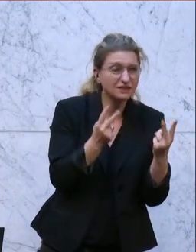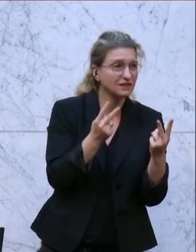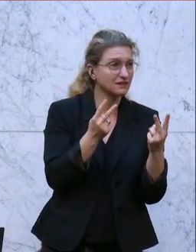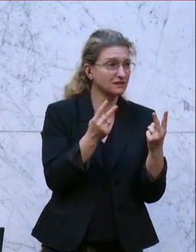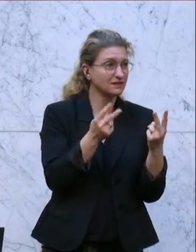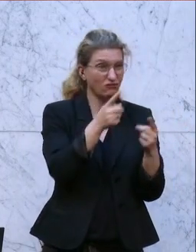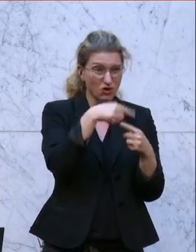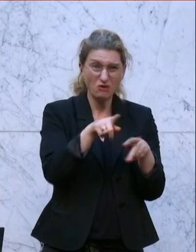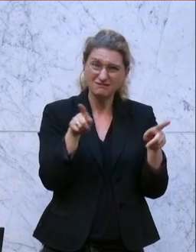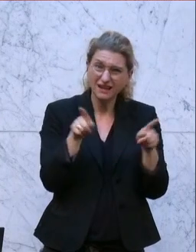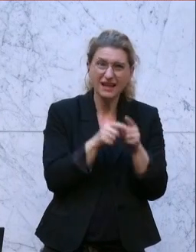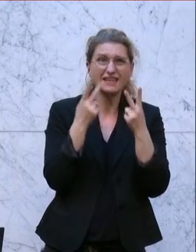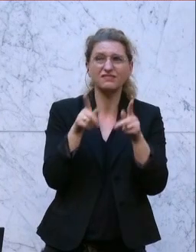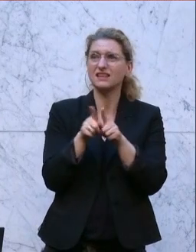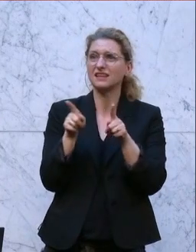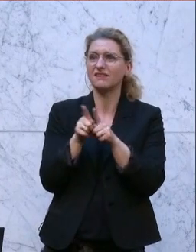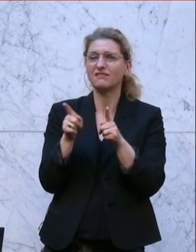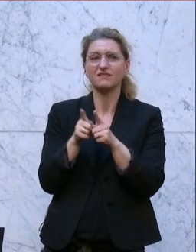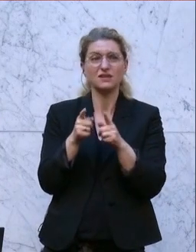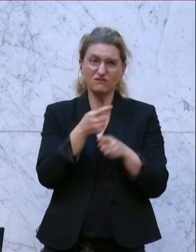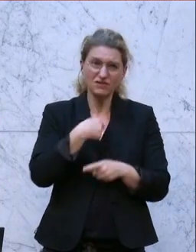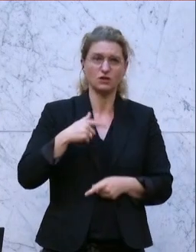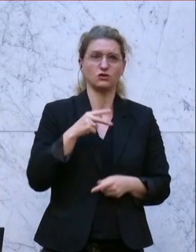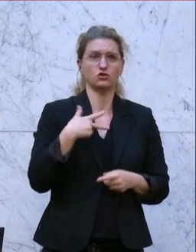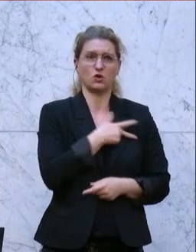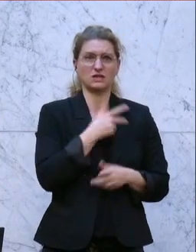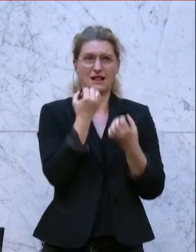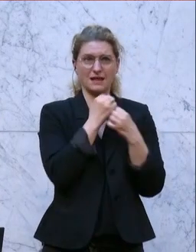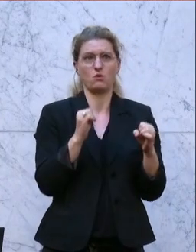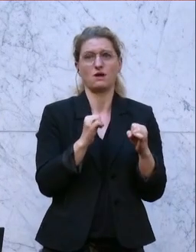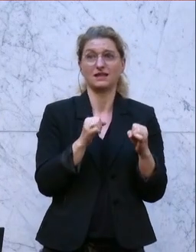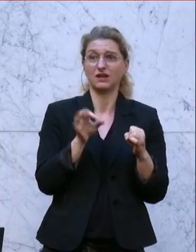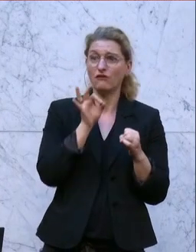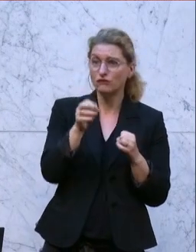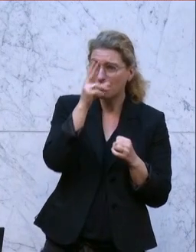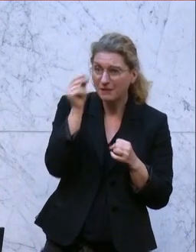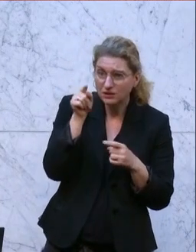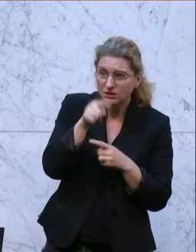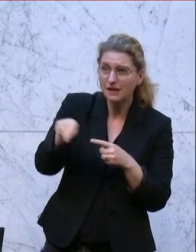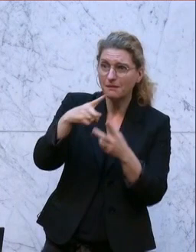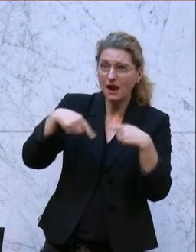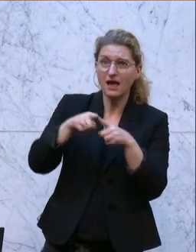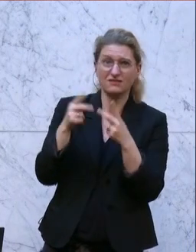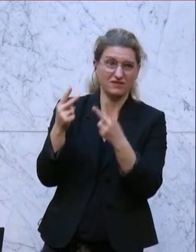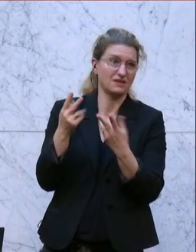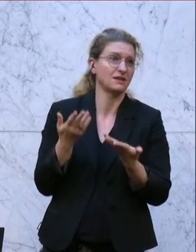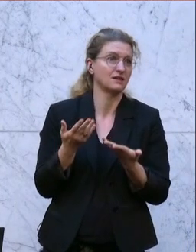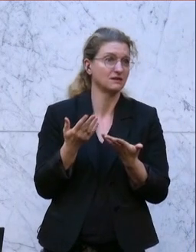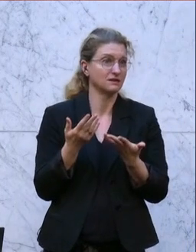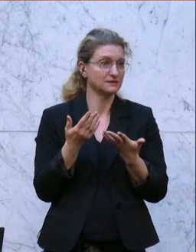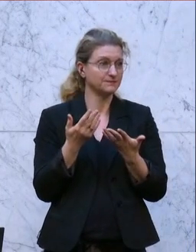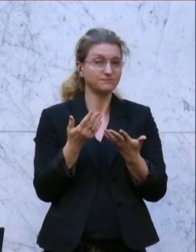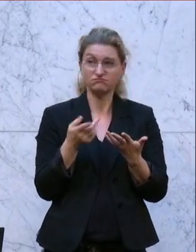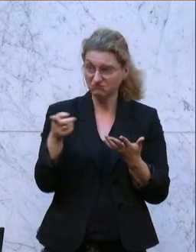wenn es euch gleich wichtig wäre als bei uns Sozialdemokraten, den Menschen in diesem Land wichtig sein, da